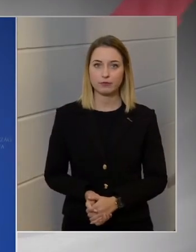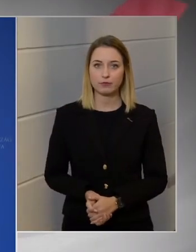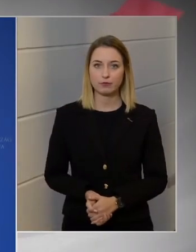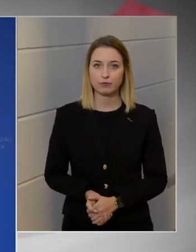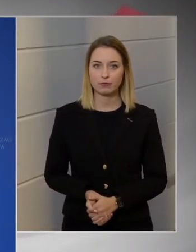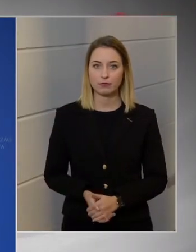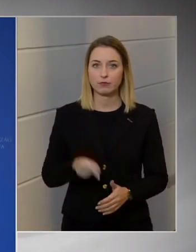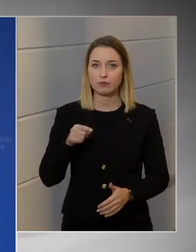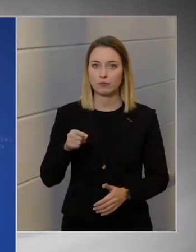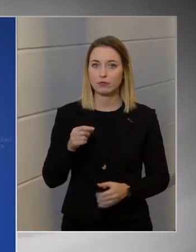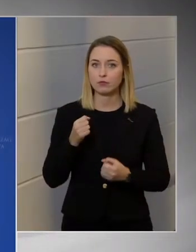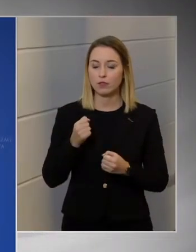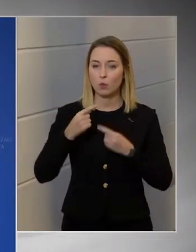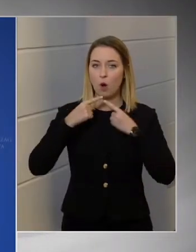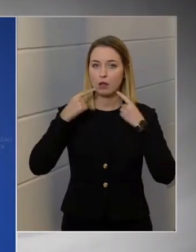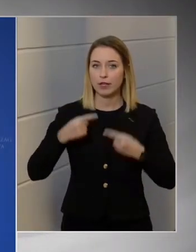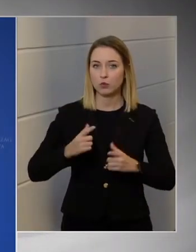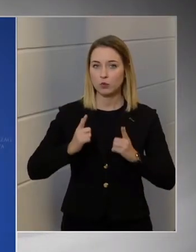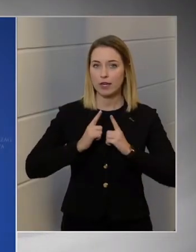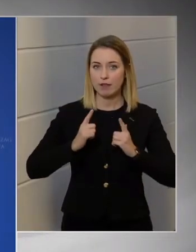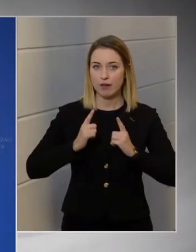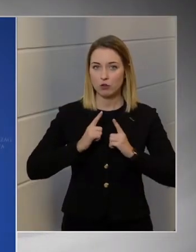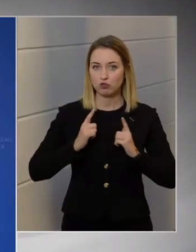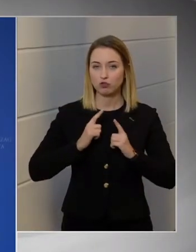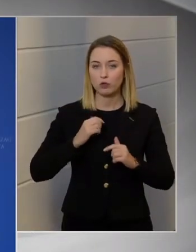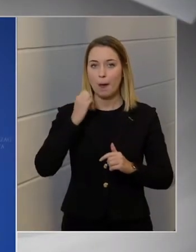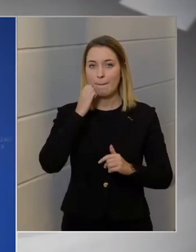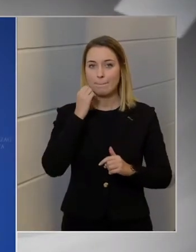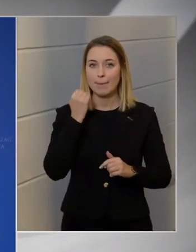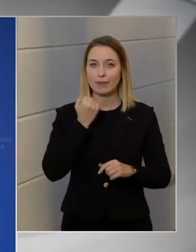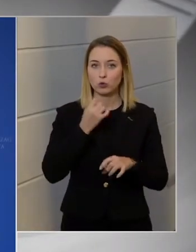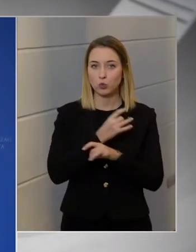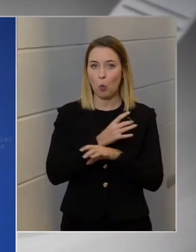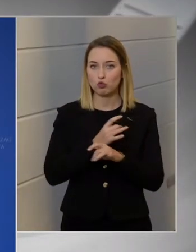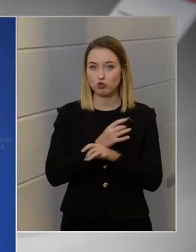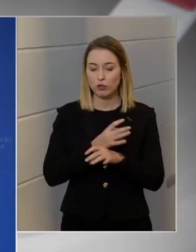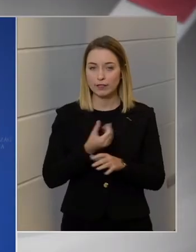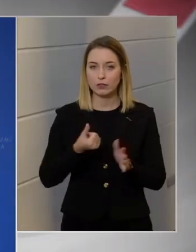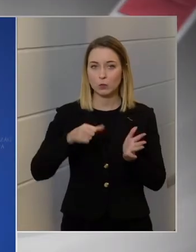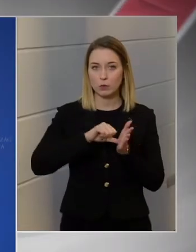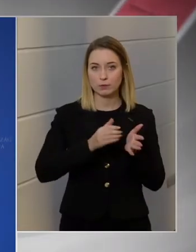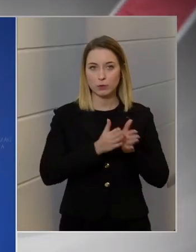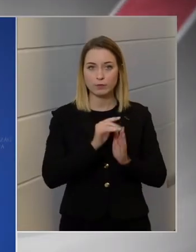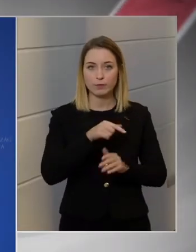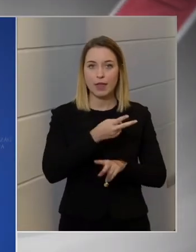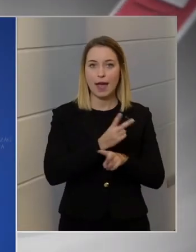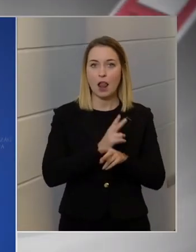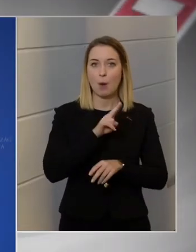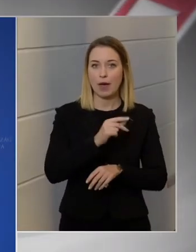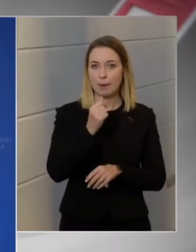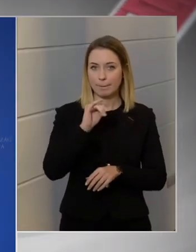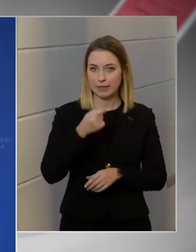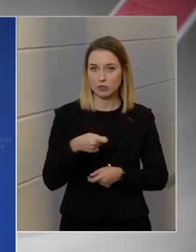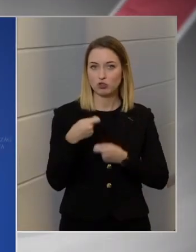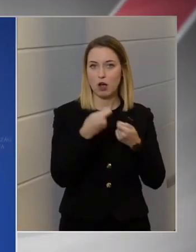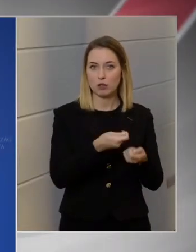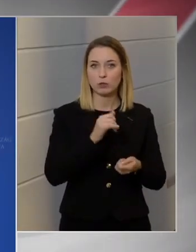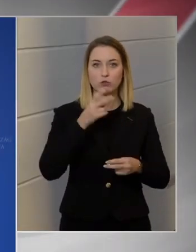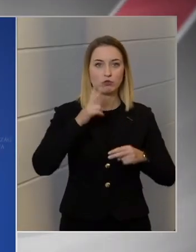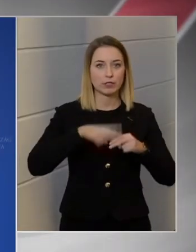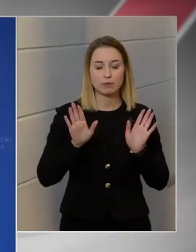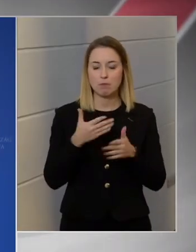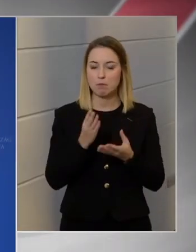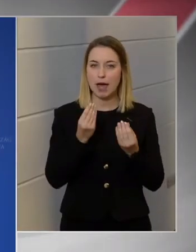Az a nagyon határozott elvárás a meddőségi központok üzemeltésével kapcsolatosan, az állam erre pénzt is adott, és kész